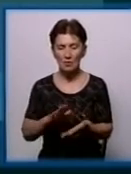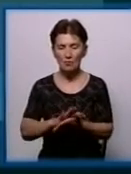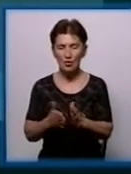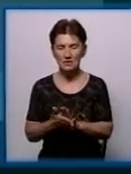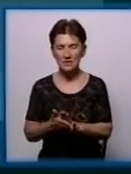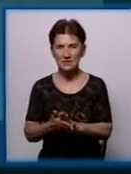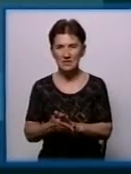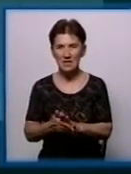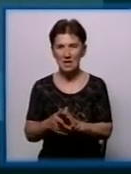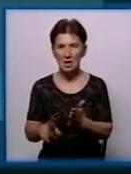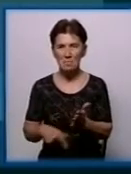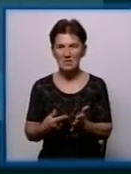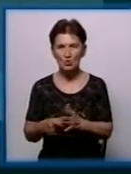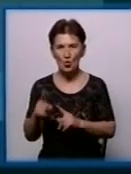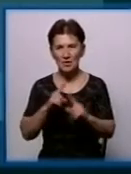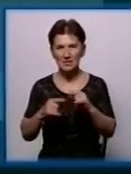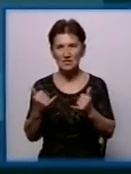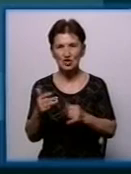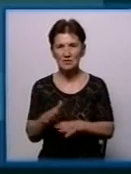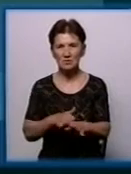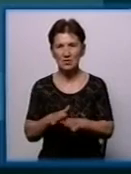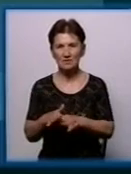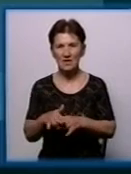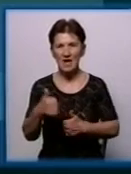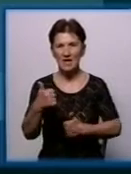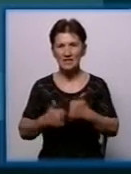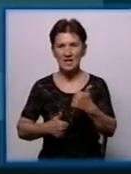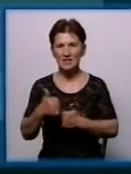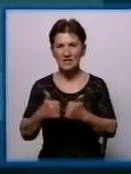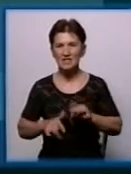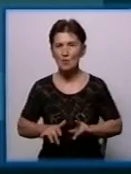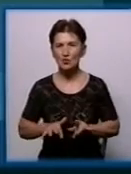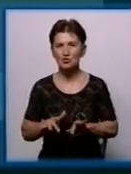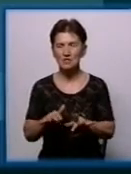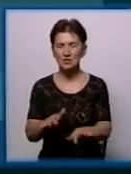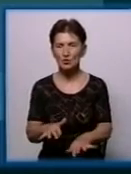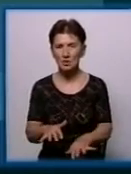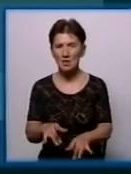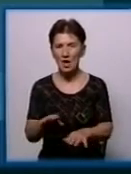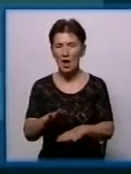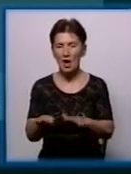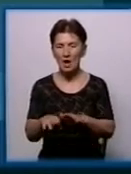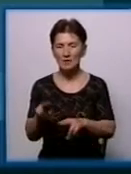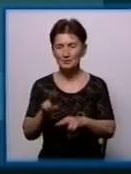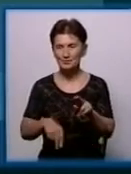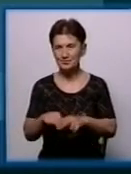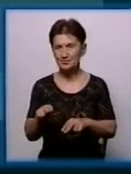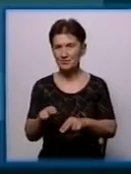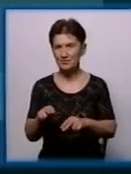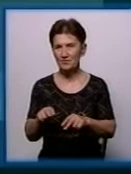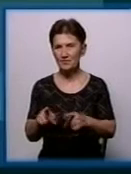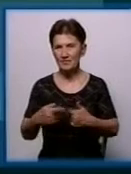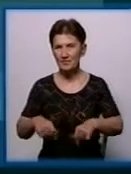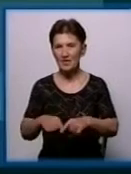виділені кошти, зараз проводяться тендерні процедури, визначається підрядна організація, яка буде виконувати монтаж